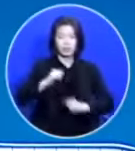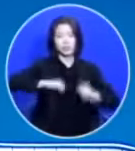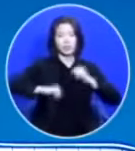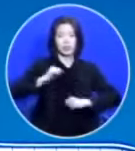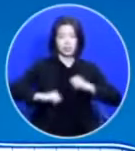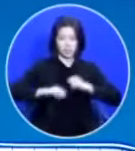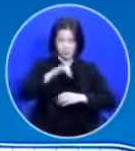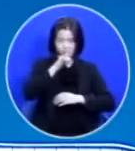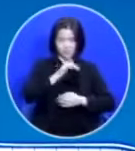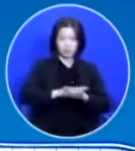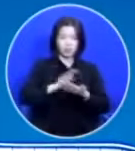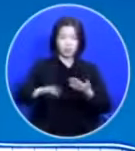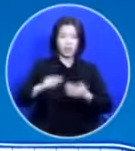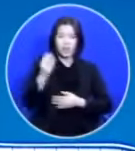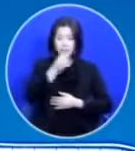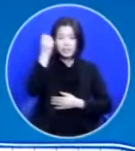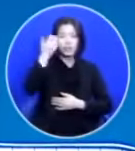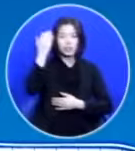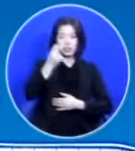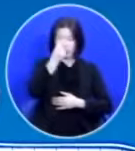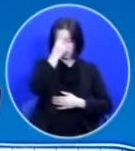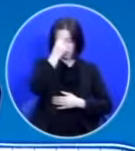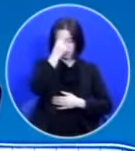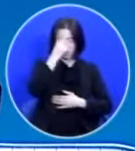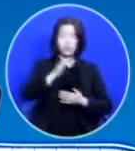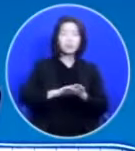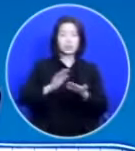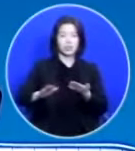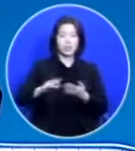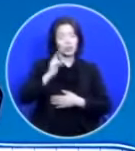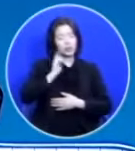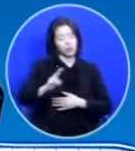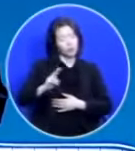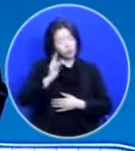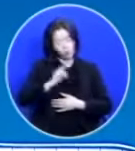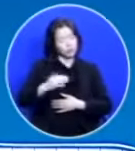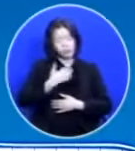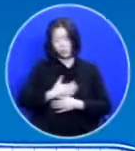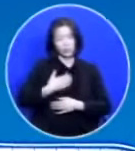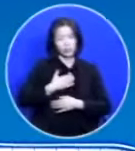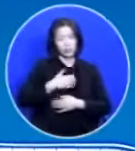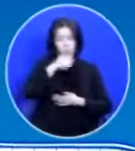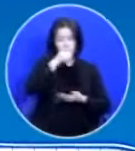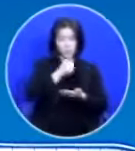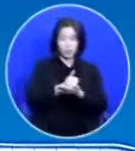성령의 근심입니다 너무너무 괴롭습니다 죄 짓고 산다는 게 너무너무 괴로워요